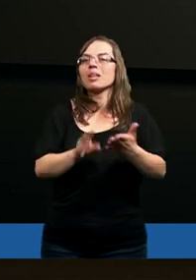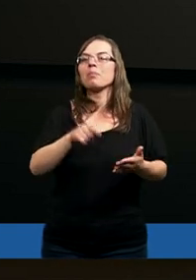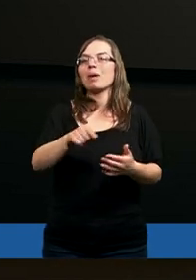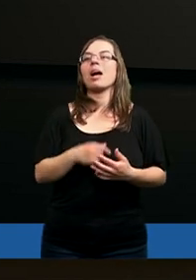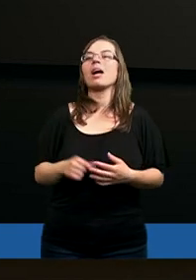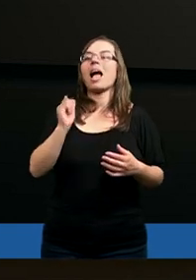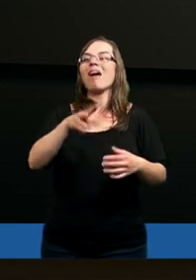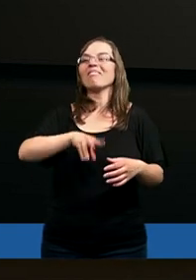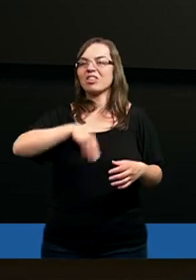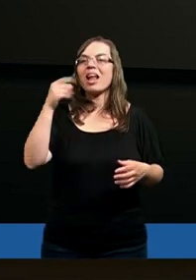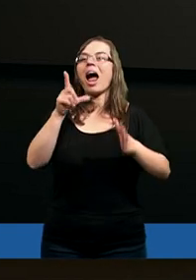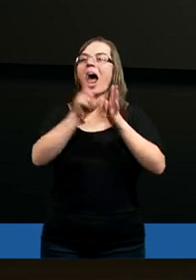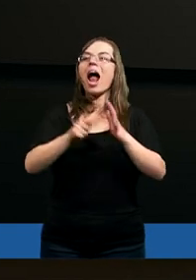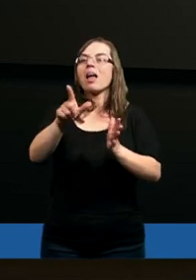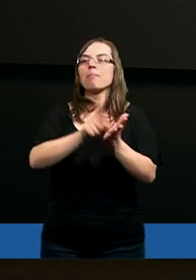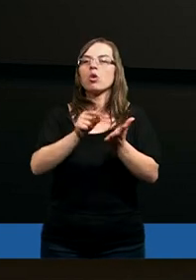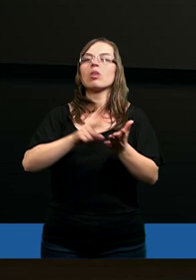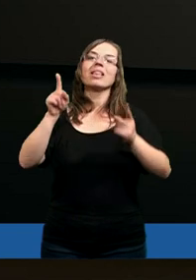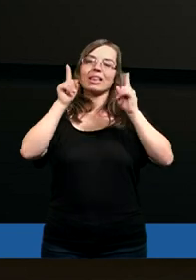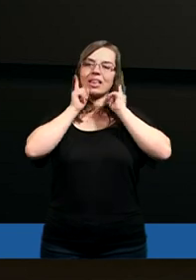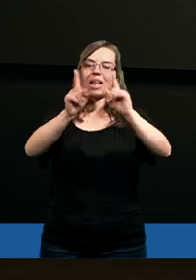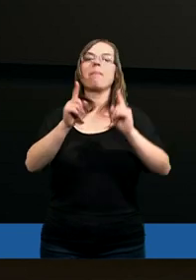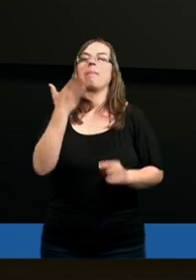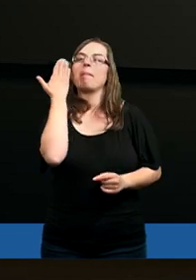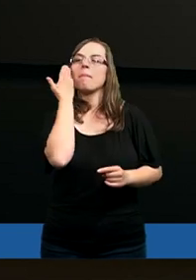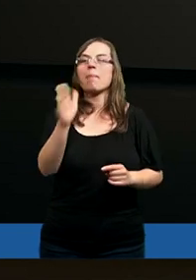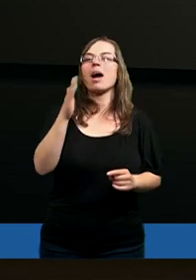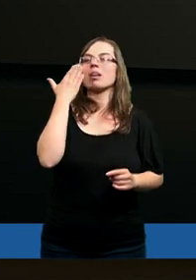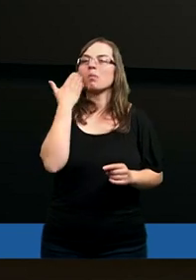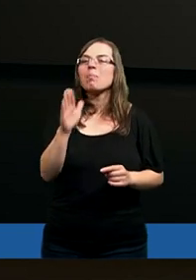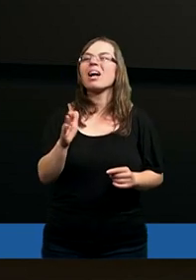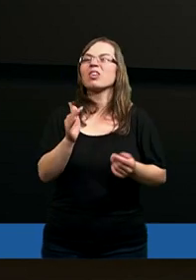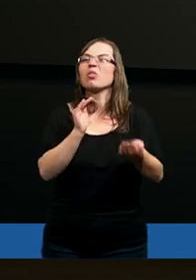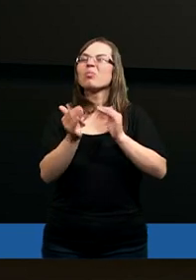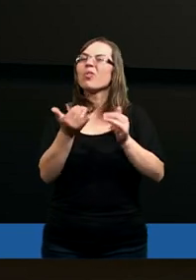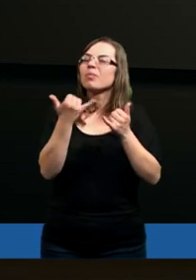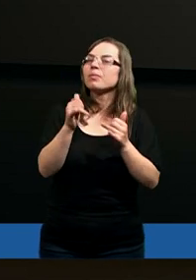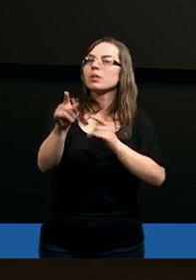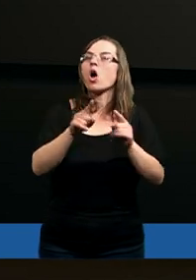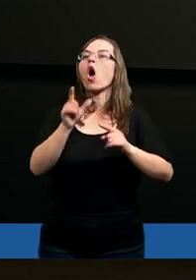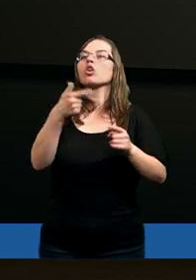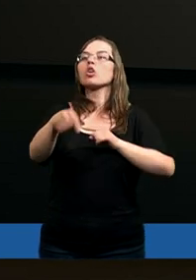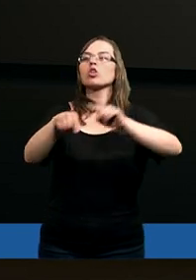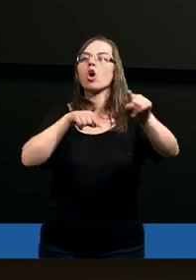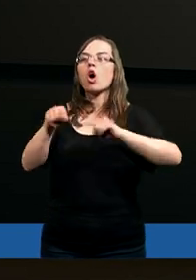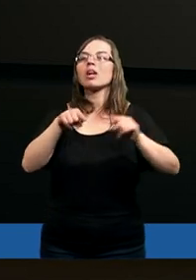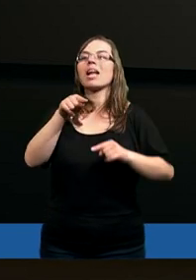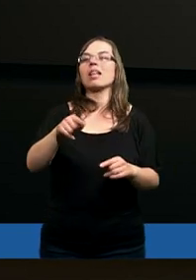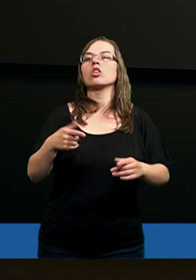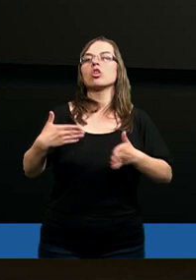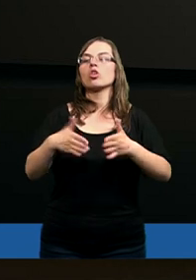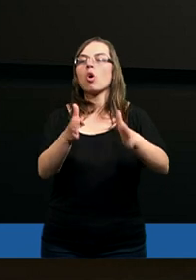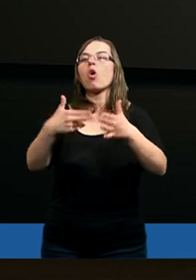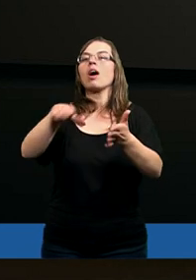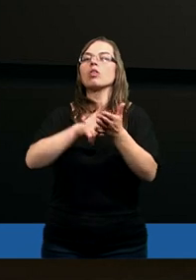jak nazywamy, świętego, ale Piotr naprawdę w bardzo jednoznaczny sposób mówi, co tak naprawdę oznacza taka